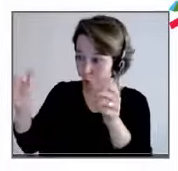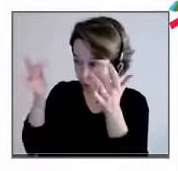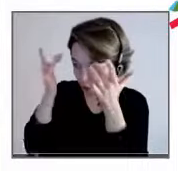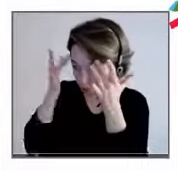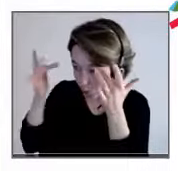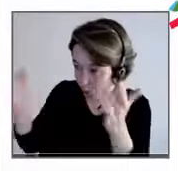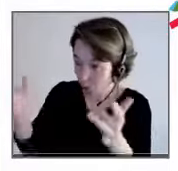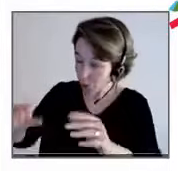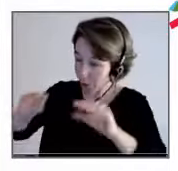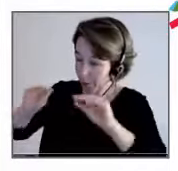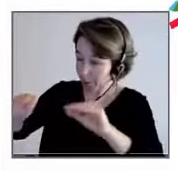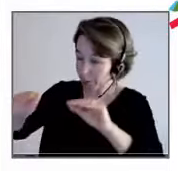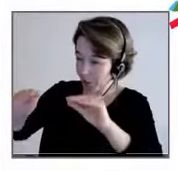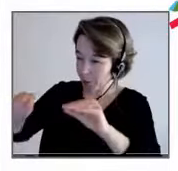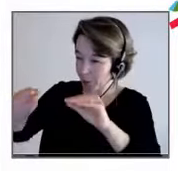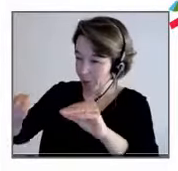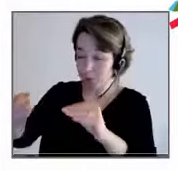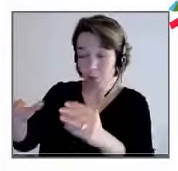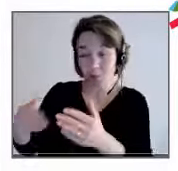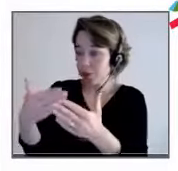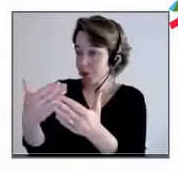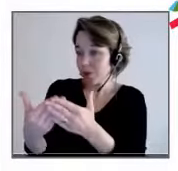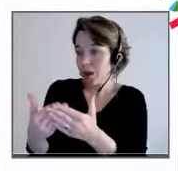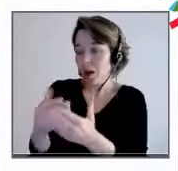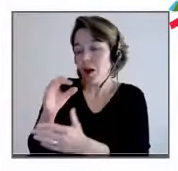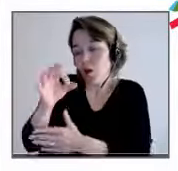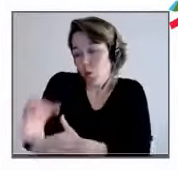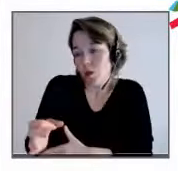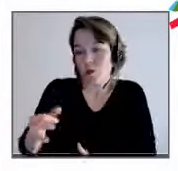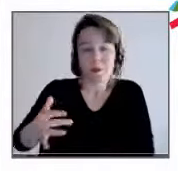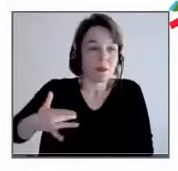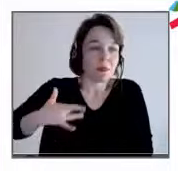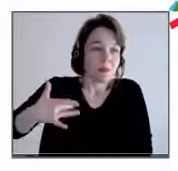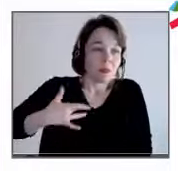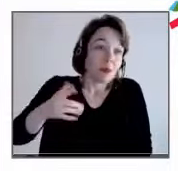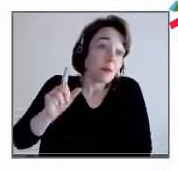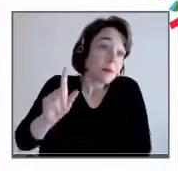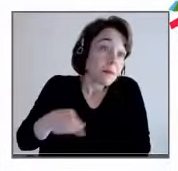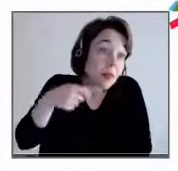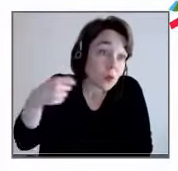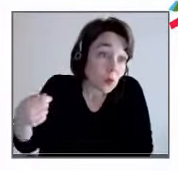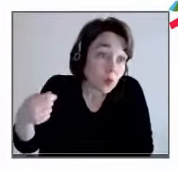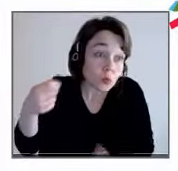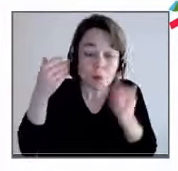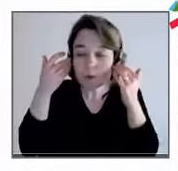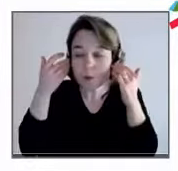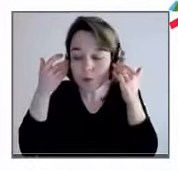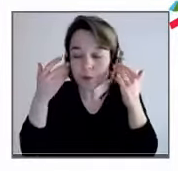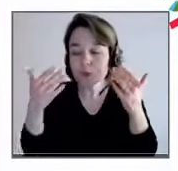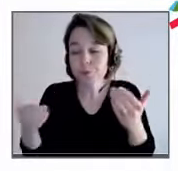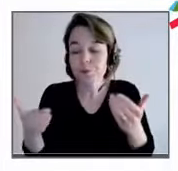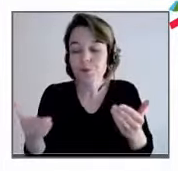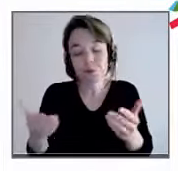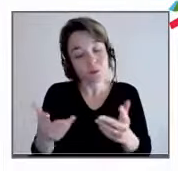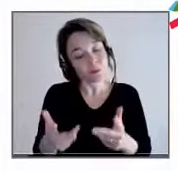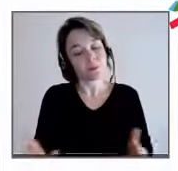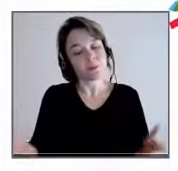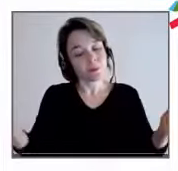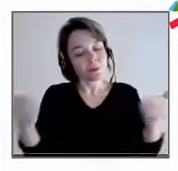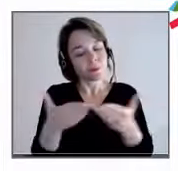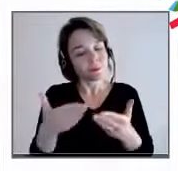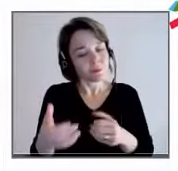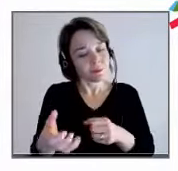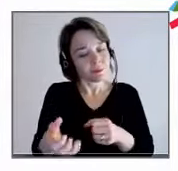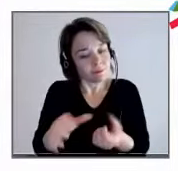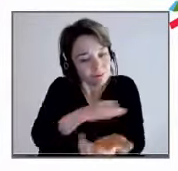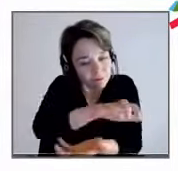perte en fait. Donc, oui, il un intérêt et pour moi, la crise va aider, je pense, à faire prendre conscience de ce savoir